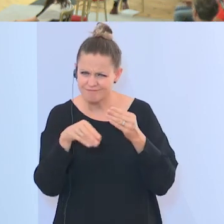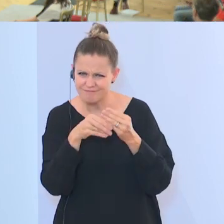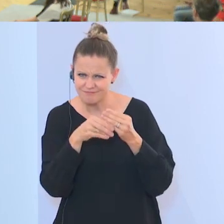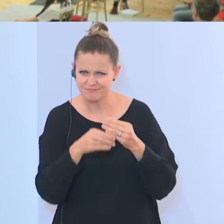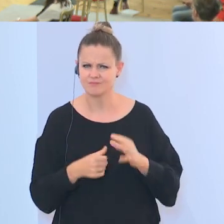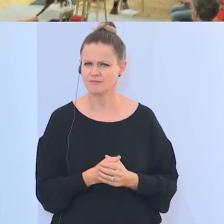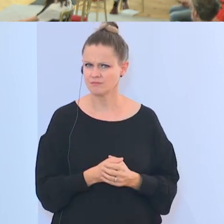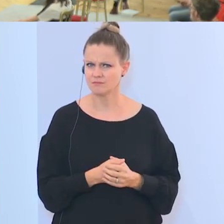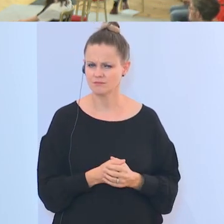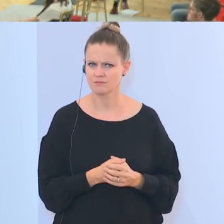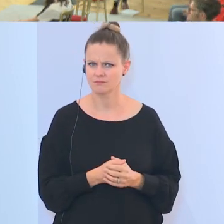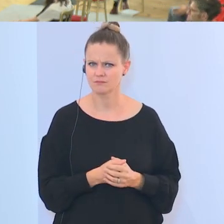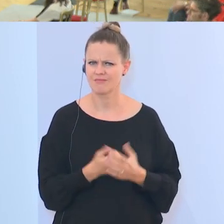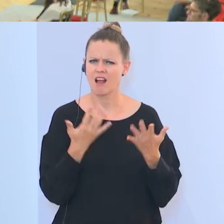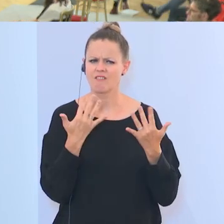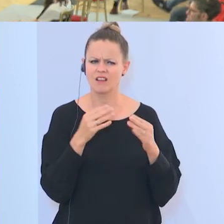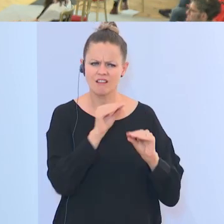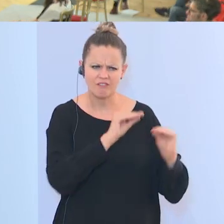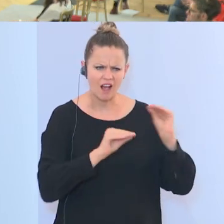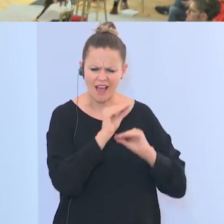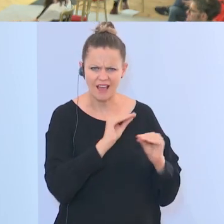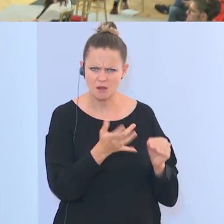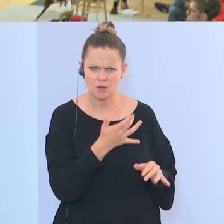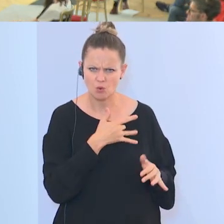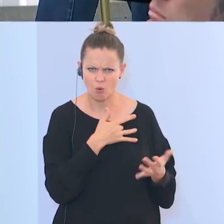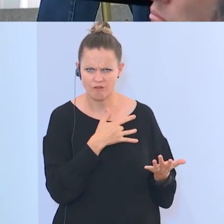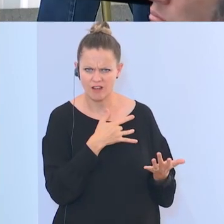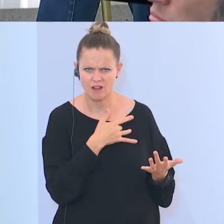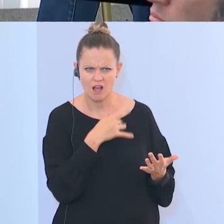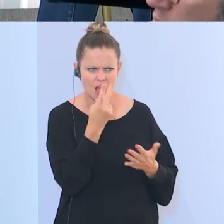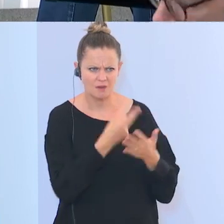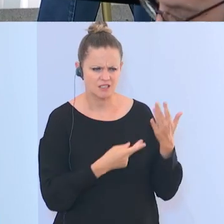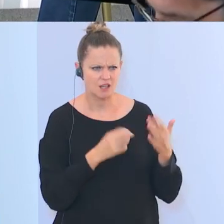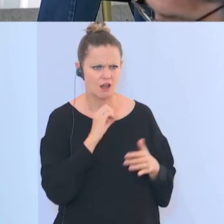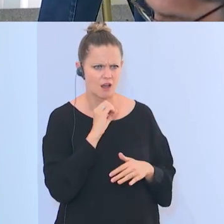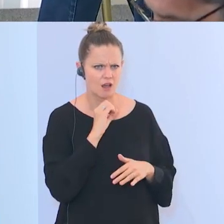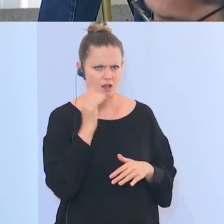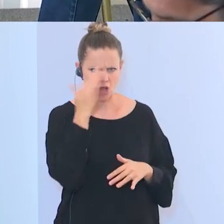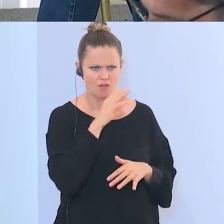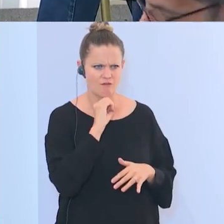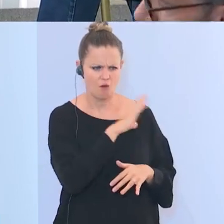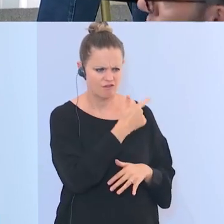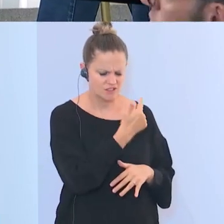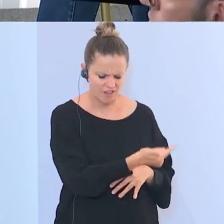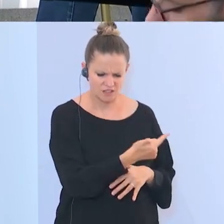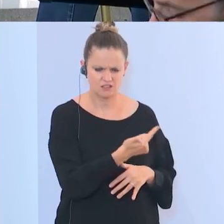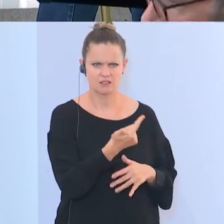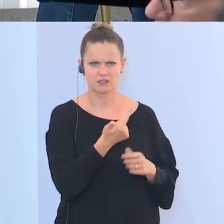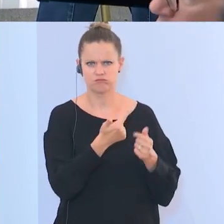Als Faktum, um wie viele Vereine geht es da eigentlich? Also ich habe gelesen, die Grauen Wölfe haben ungefähr 20, die